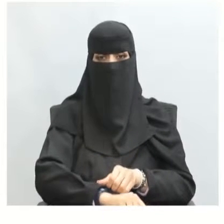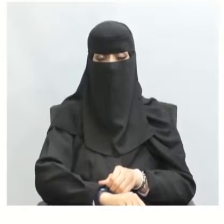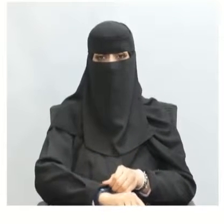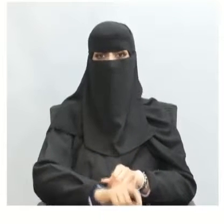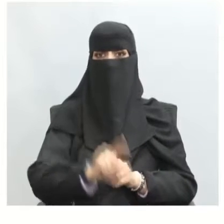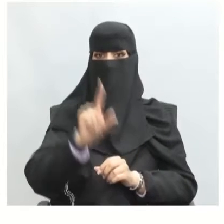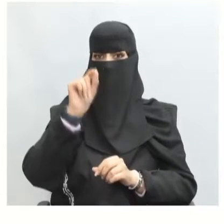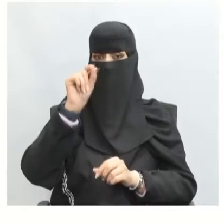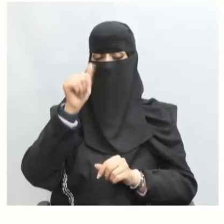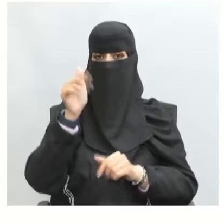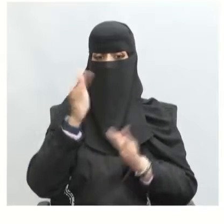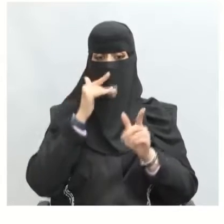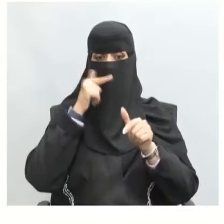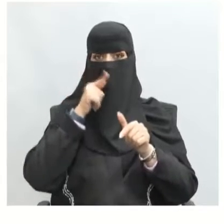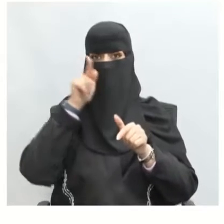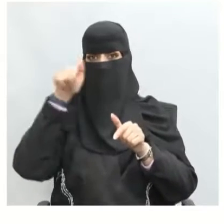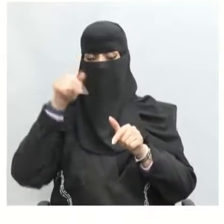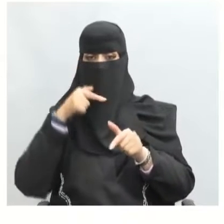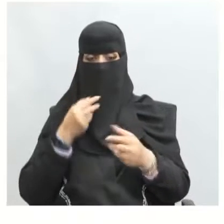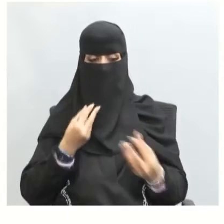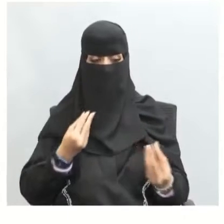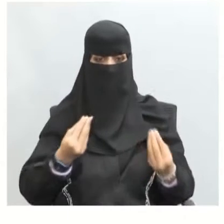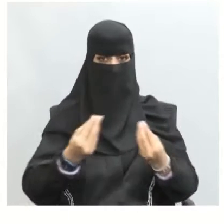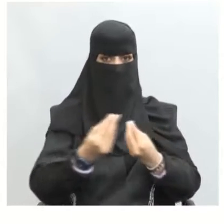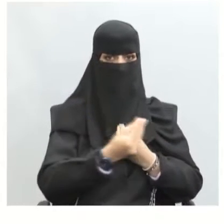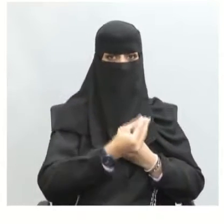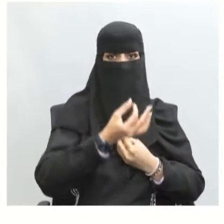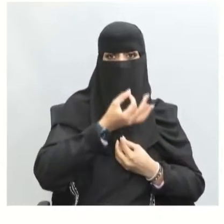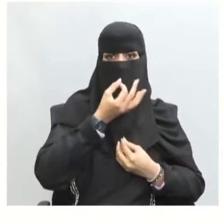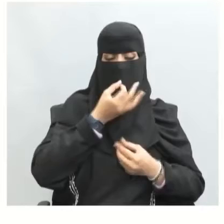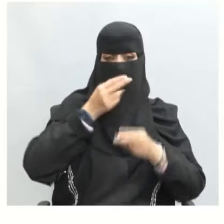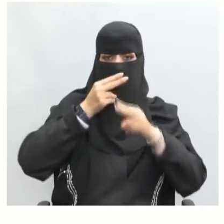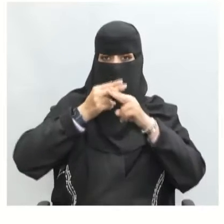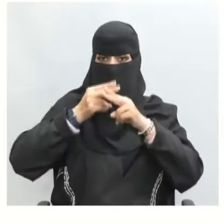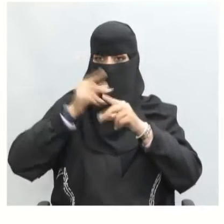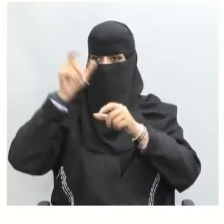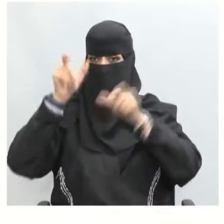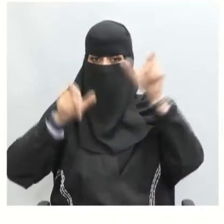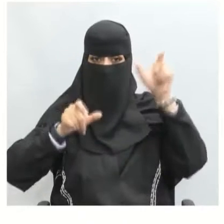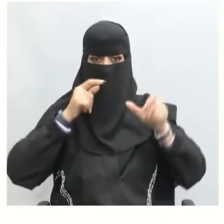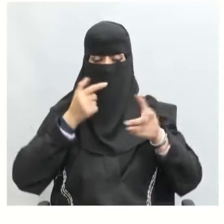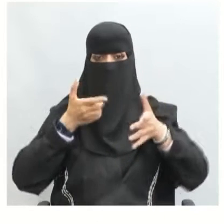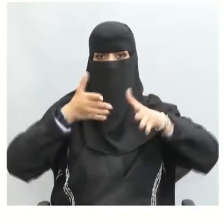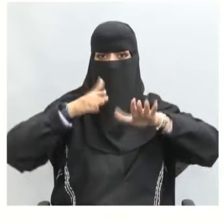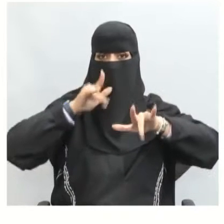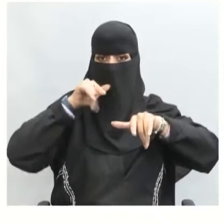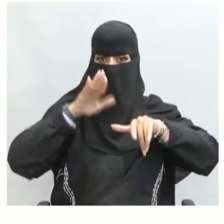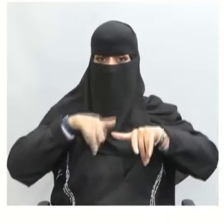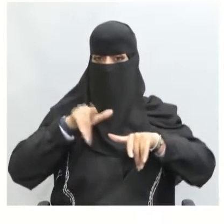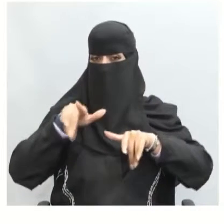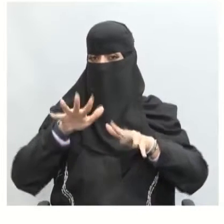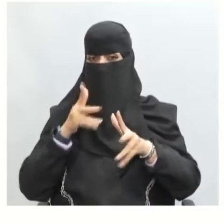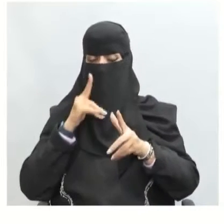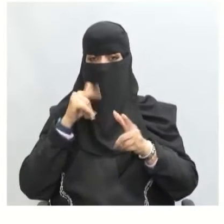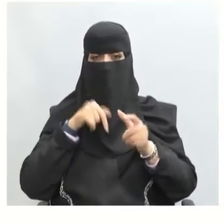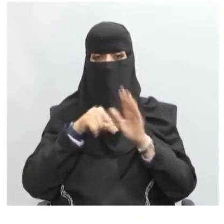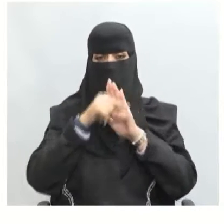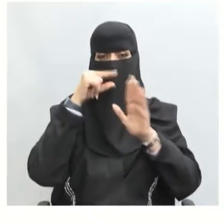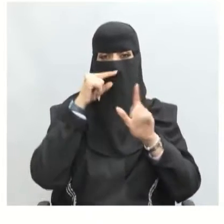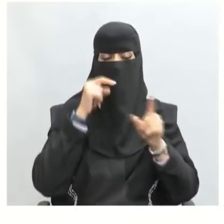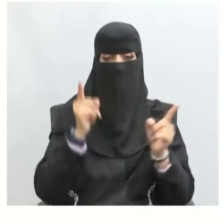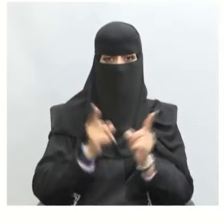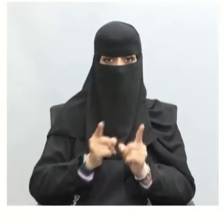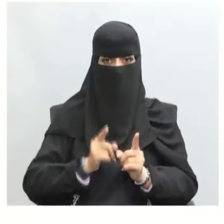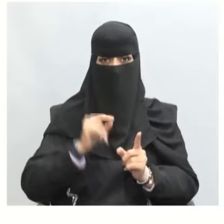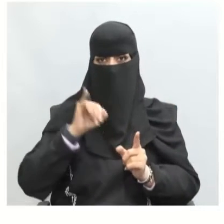أحسنتم هو تبادل الحديث بين طرفين أو أكثر في ماذا؟ في قضية محددة